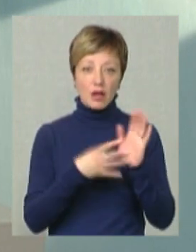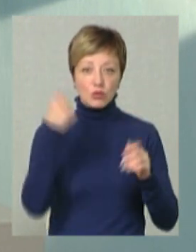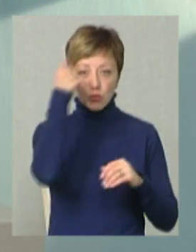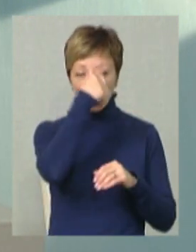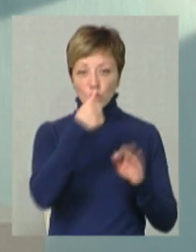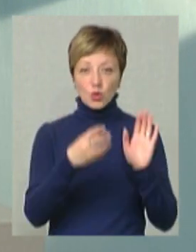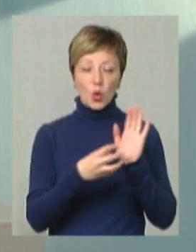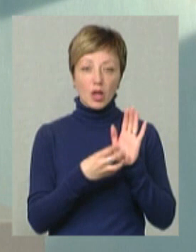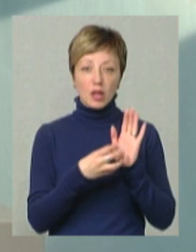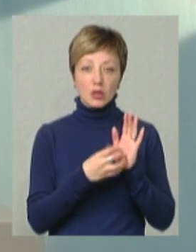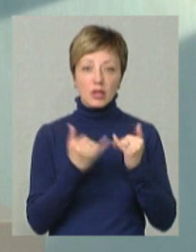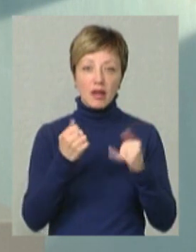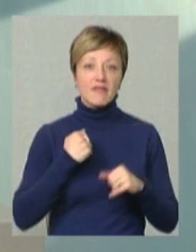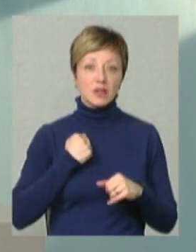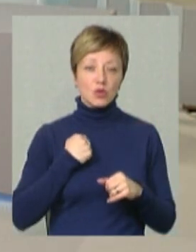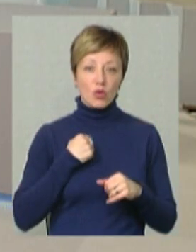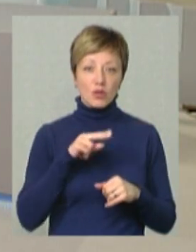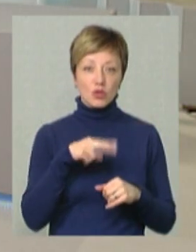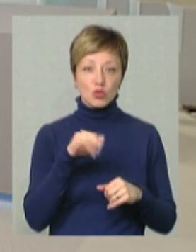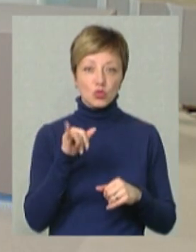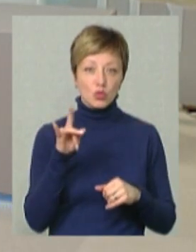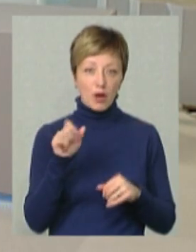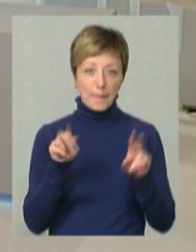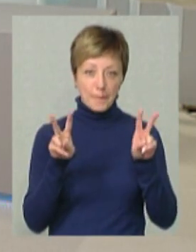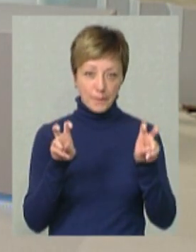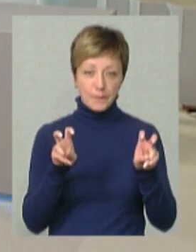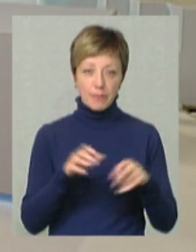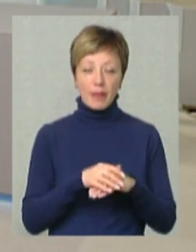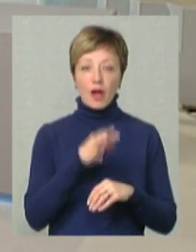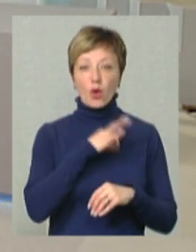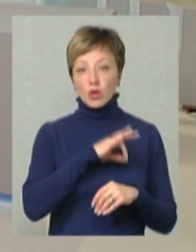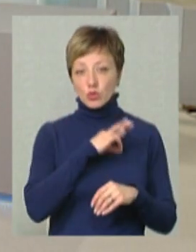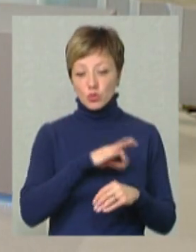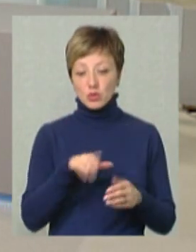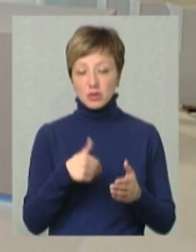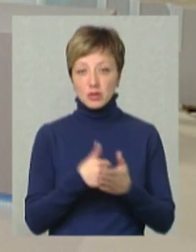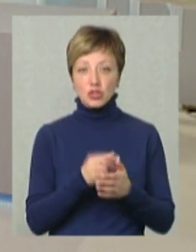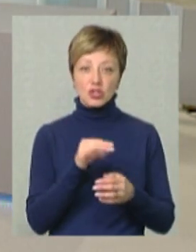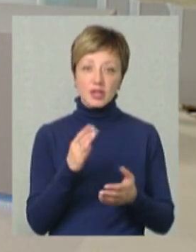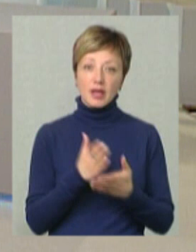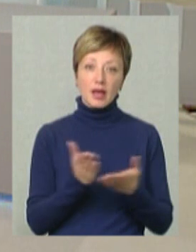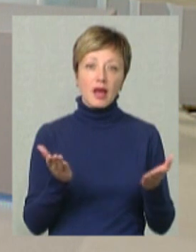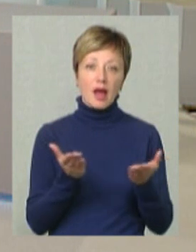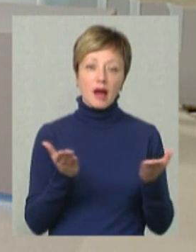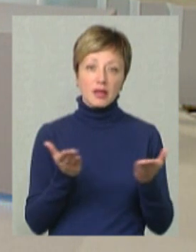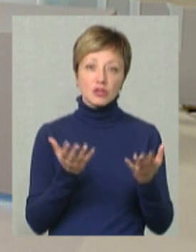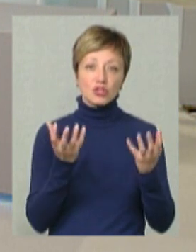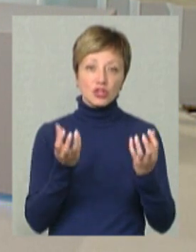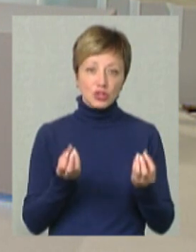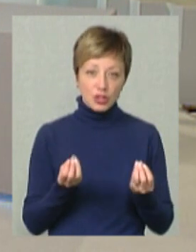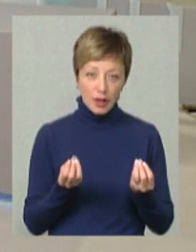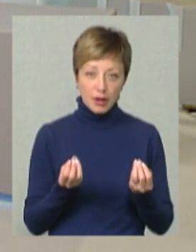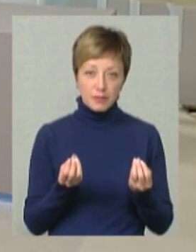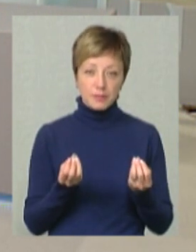додаток для військових джура, здається, ним користуються. Чи є якісь ще,